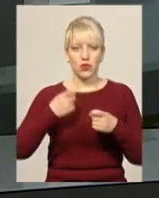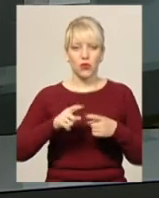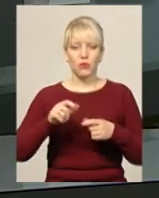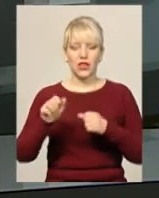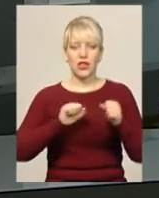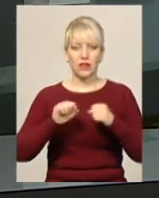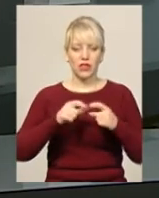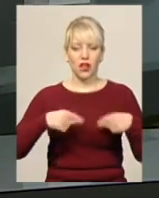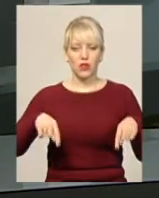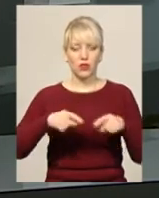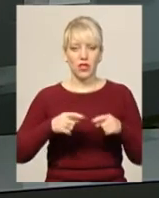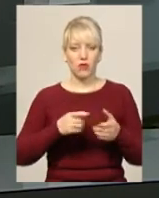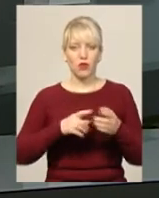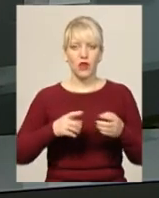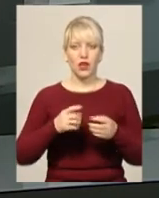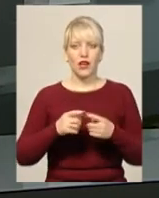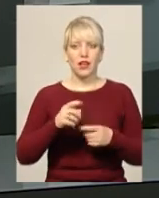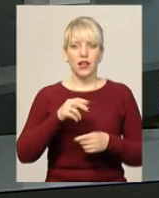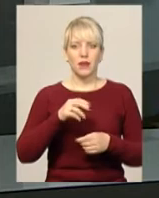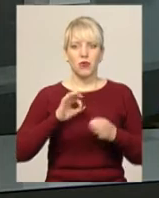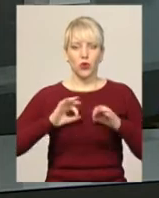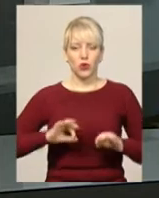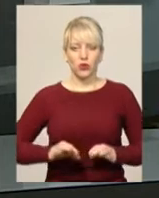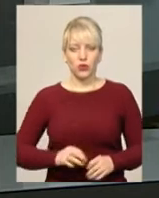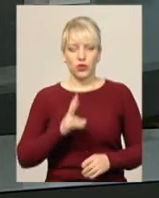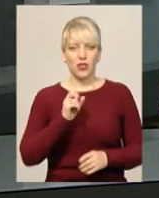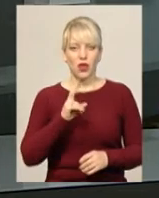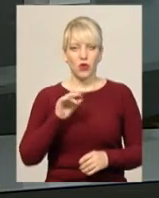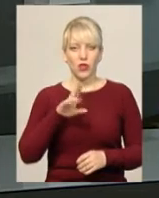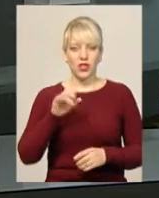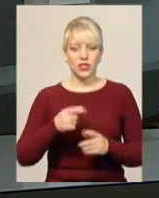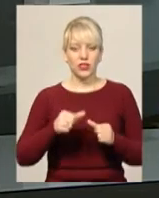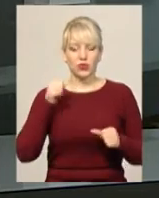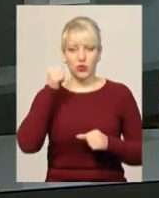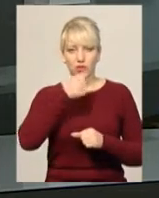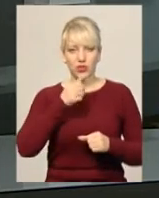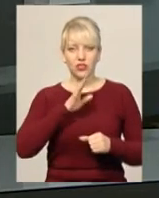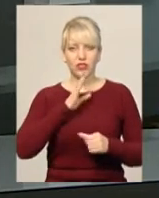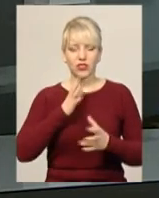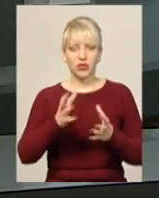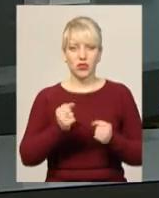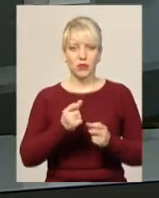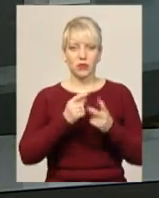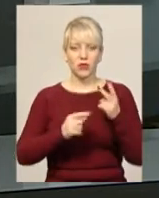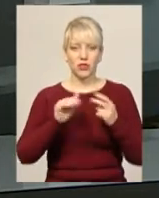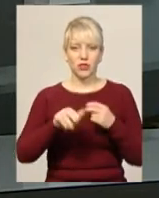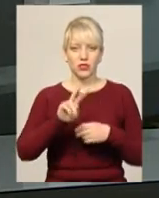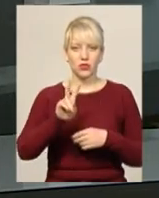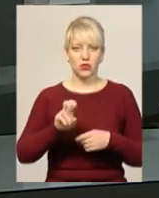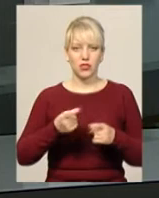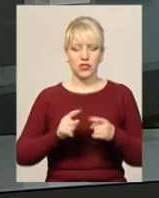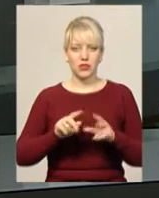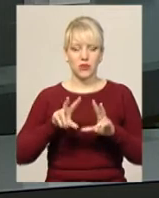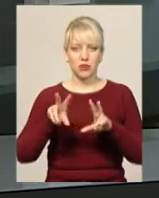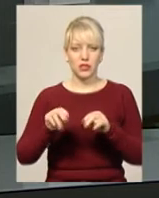галузевого відділу прокуратури області Сергій Наконечний. За його словами, торік у листопаді жінка одержала півтори тисячі доларів. За це